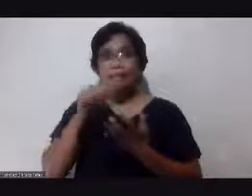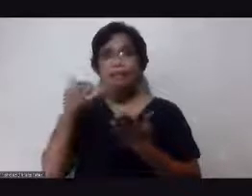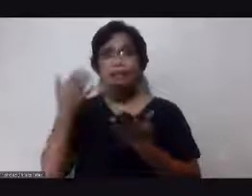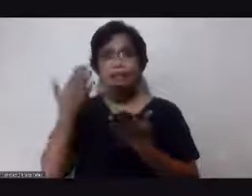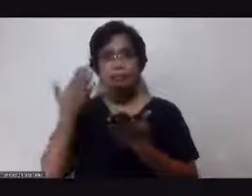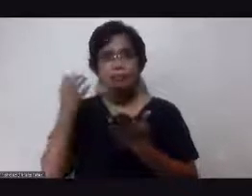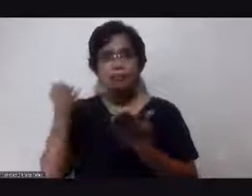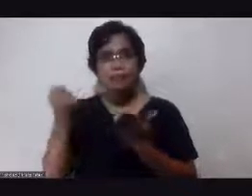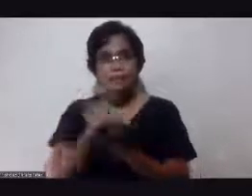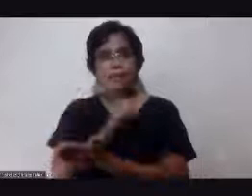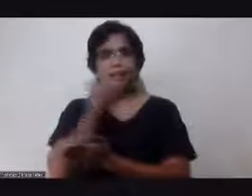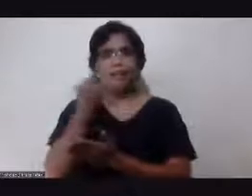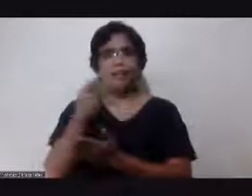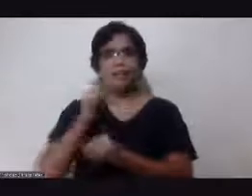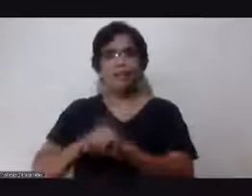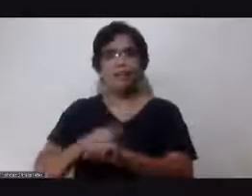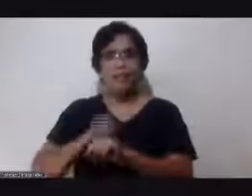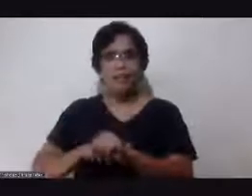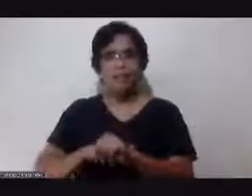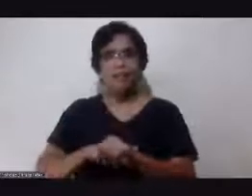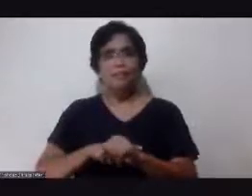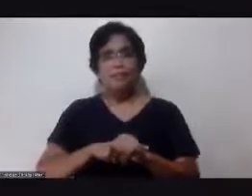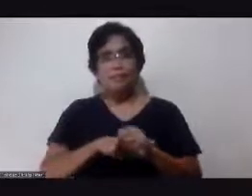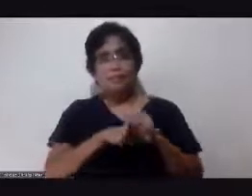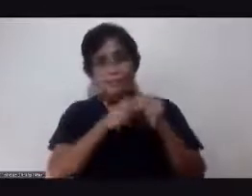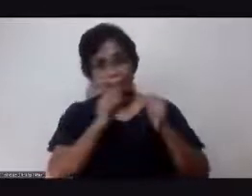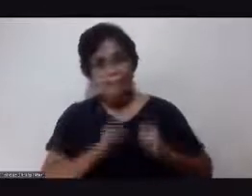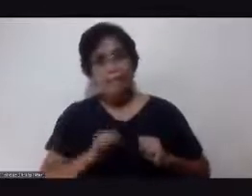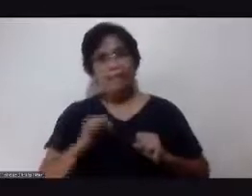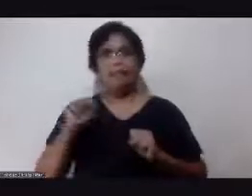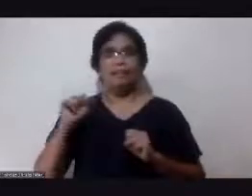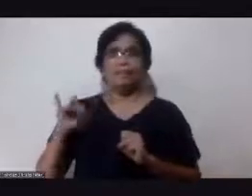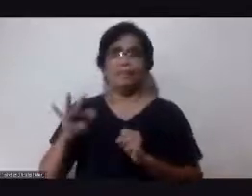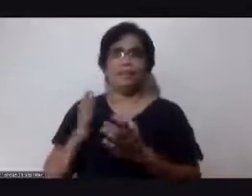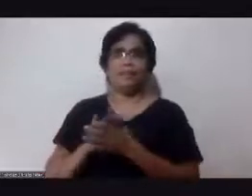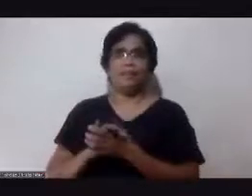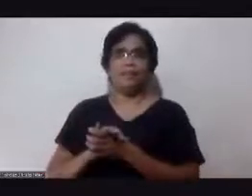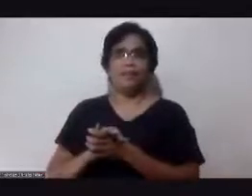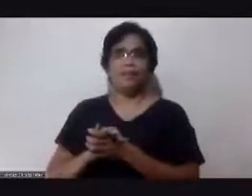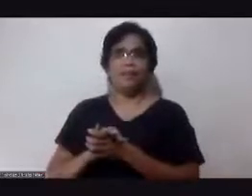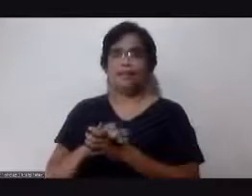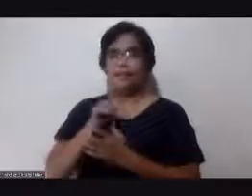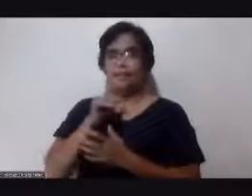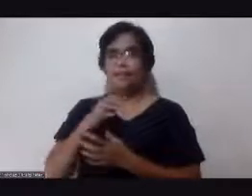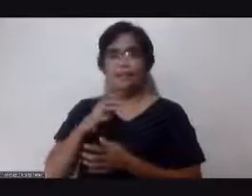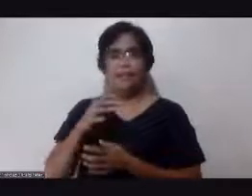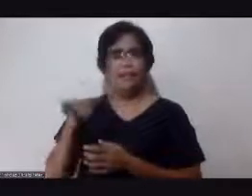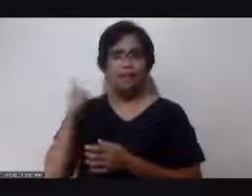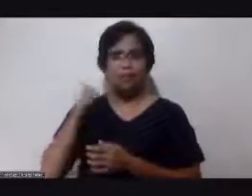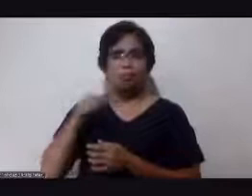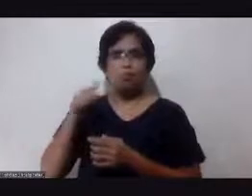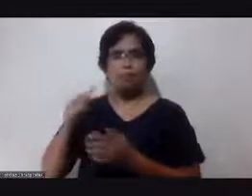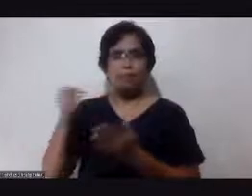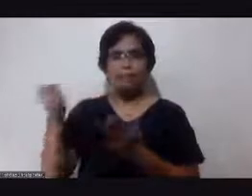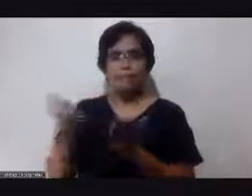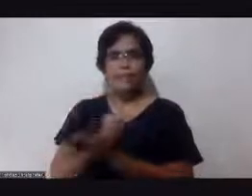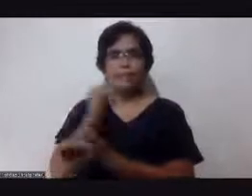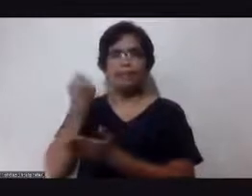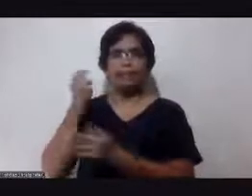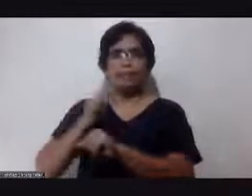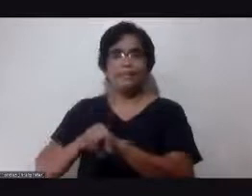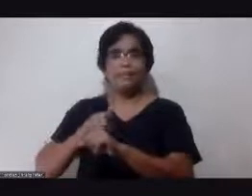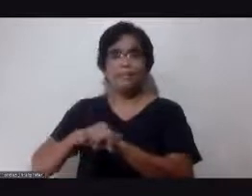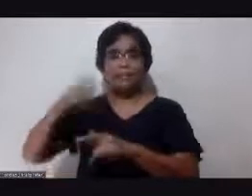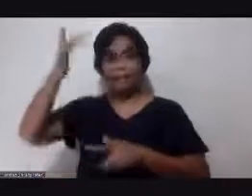ang oras mo sa kalungkutan. Alright. Kung hindi mo gusto mong masayang ang oras mo sa sakit, okay?